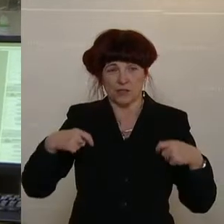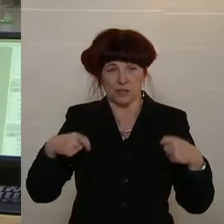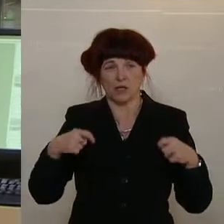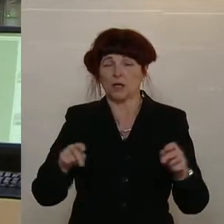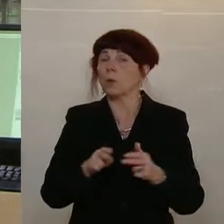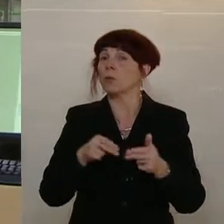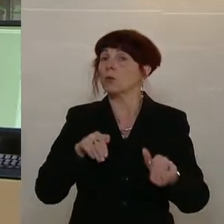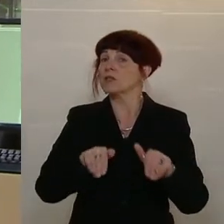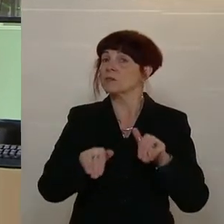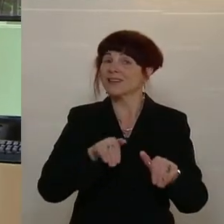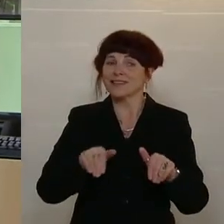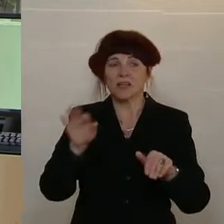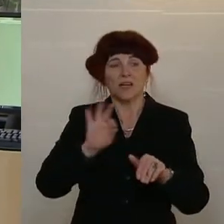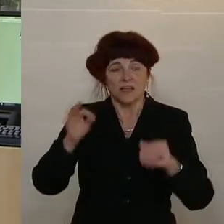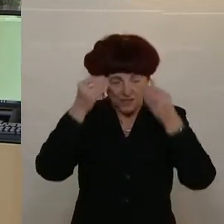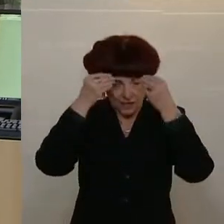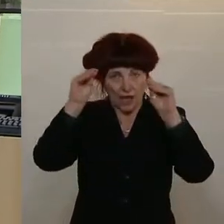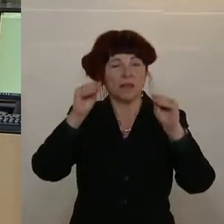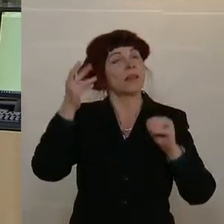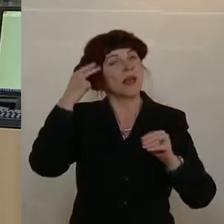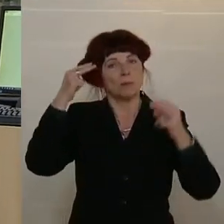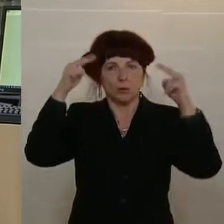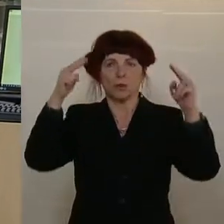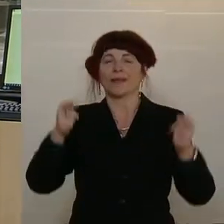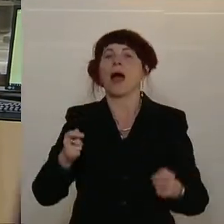Jetzt am Wort Martin Graf von den Freiheitlichen.